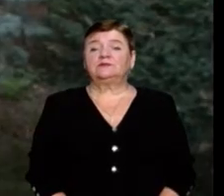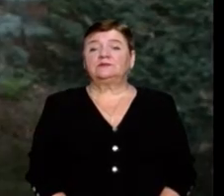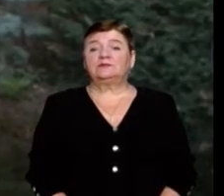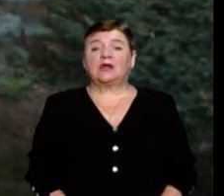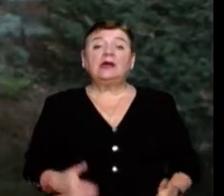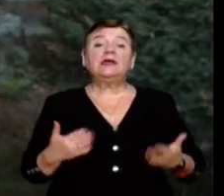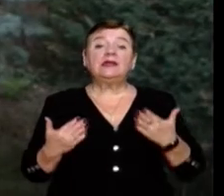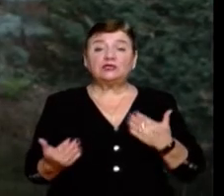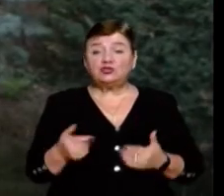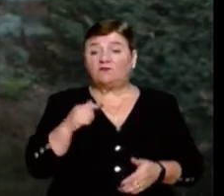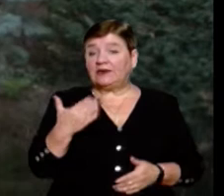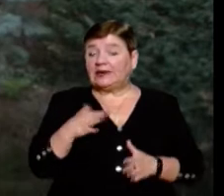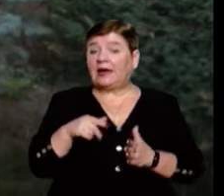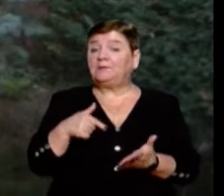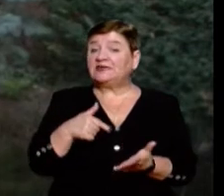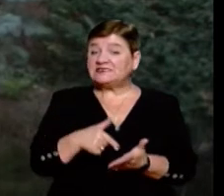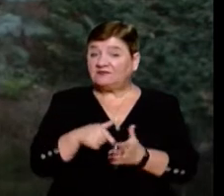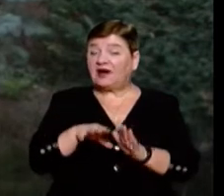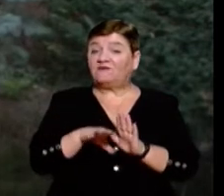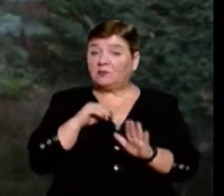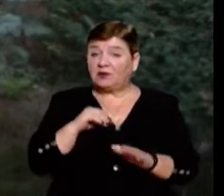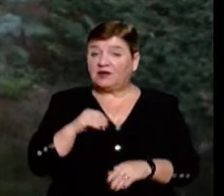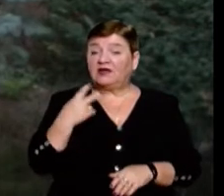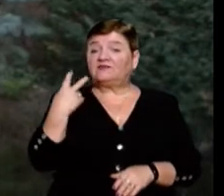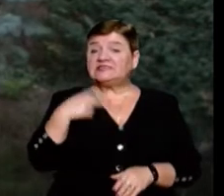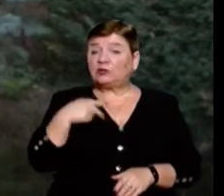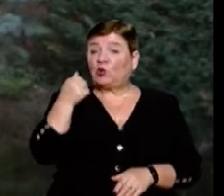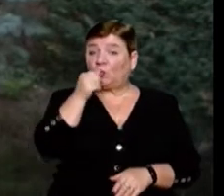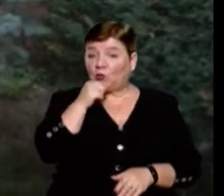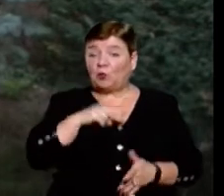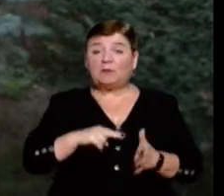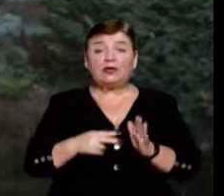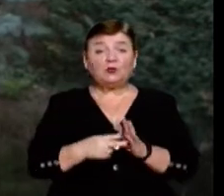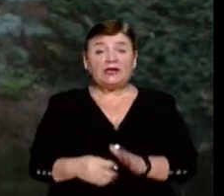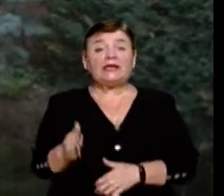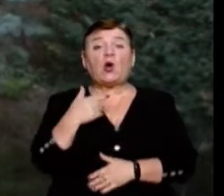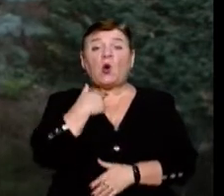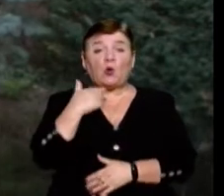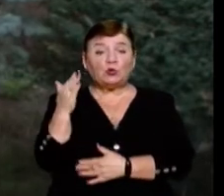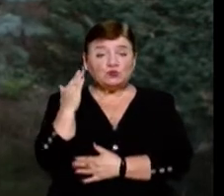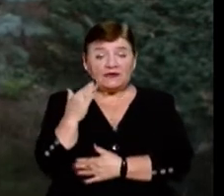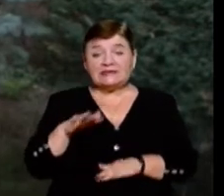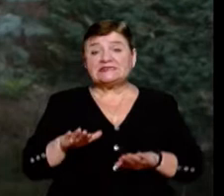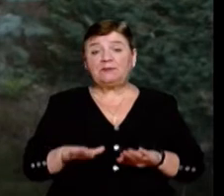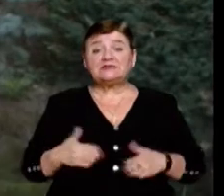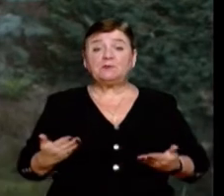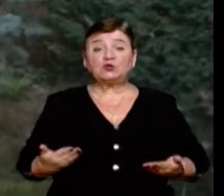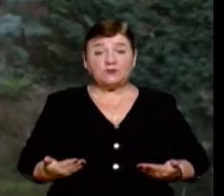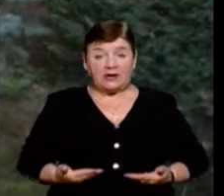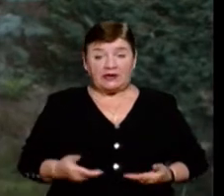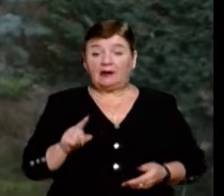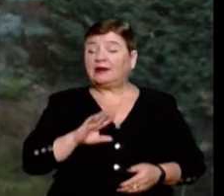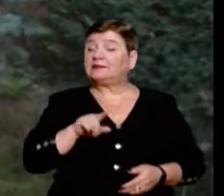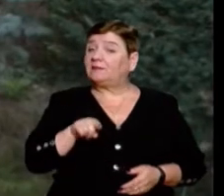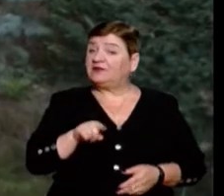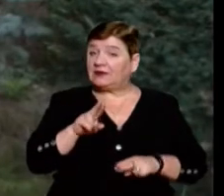Якщо ви на місцевих виборах 25 жовтня 2020 року плануєте голосувати за фактичним місцем проживання, а не там, де